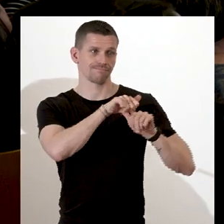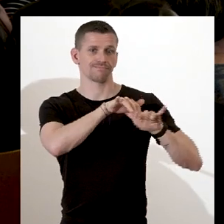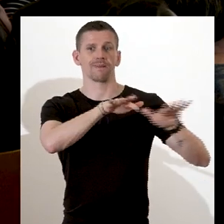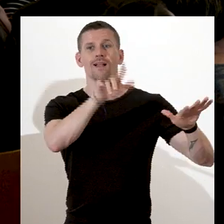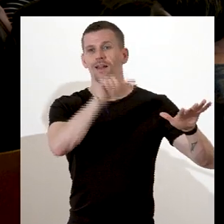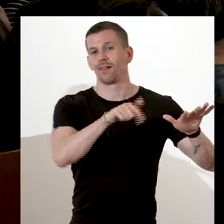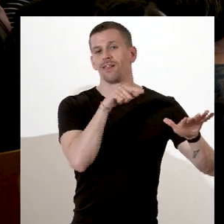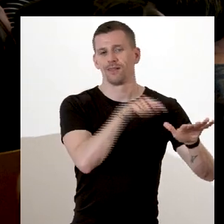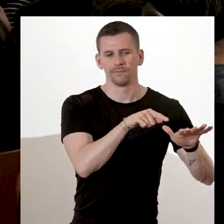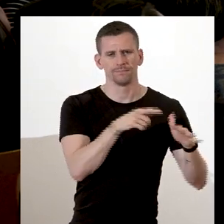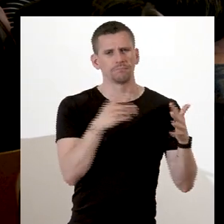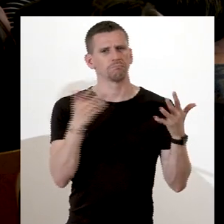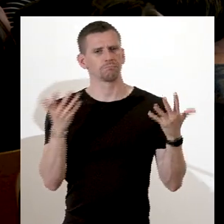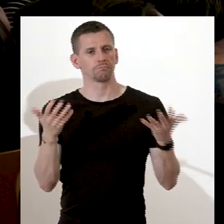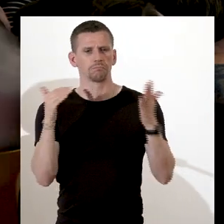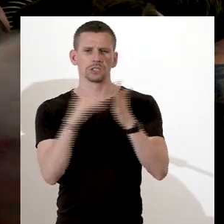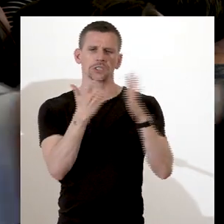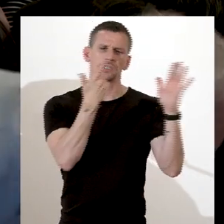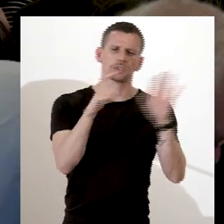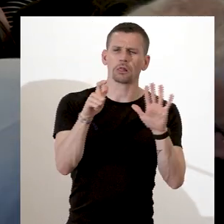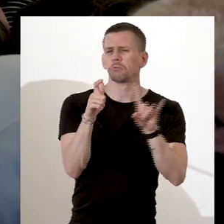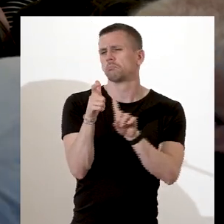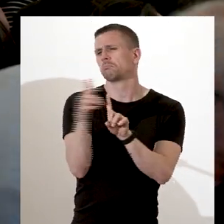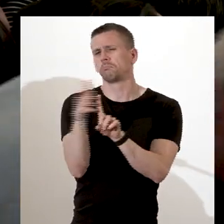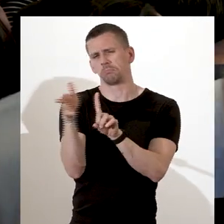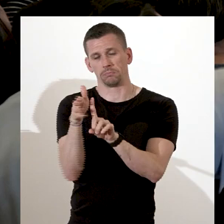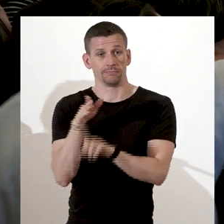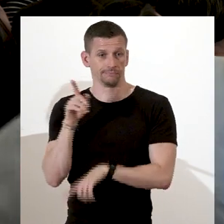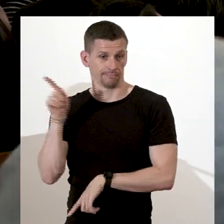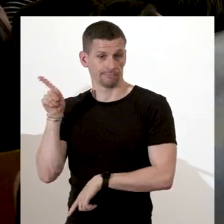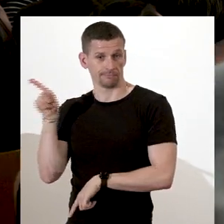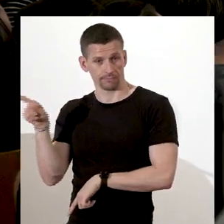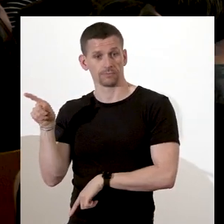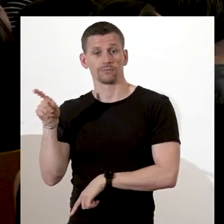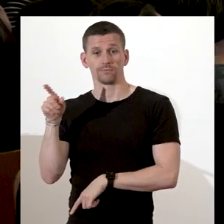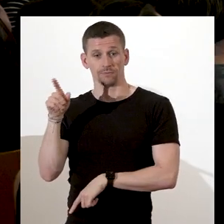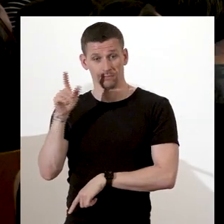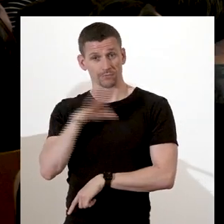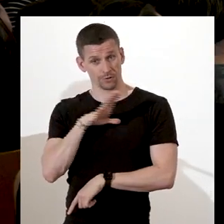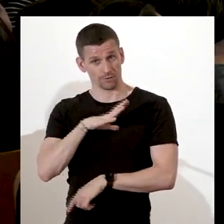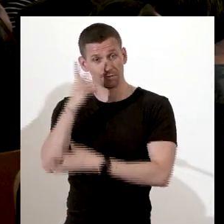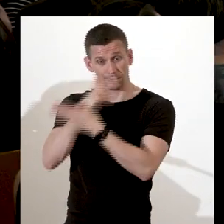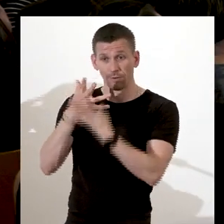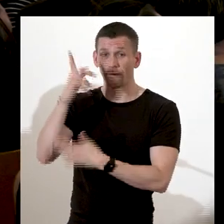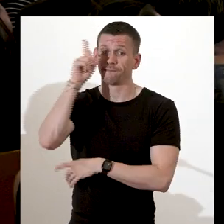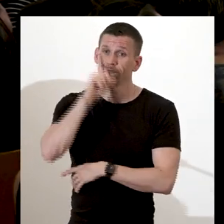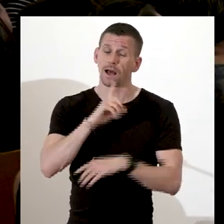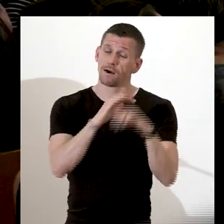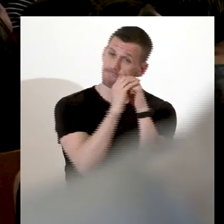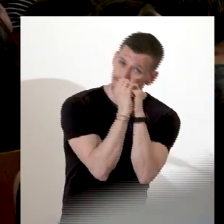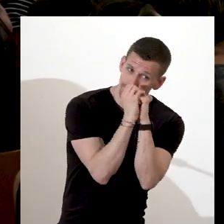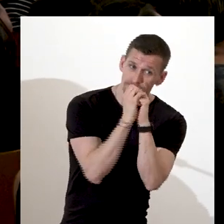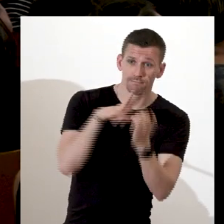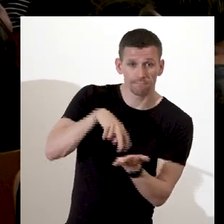parfois avec une femme qui sera agenouillée plutôt qu'un homme, avec un, donc le slogan changera également, enfin la phrase